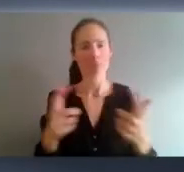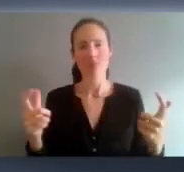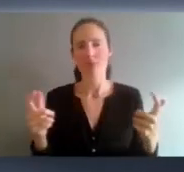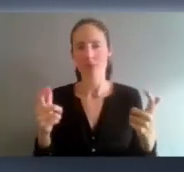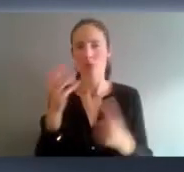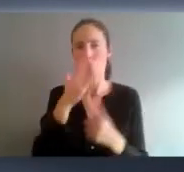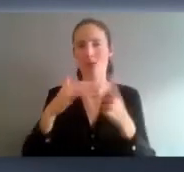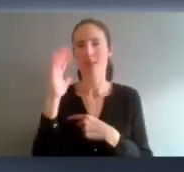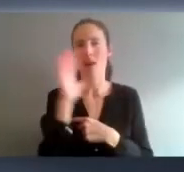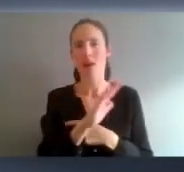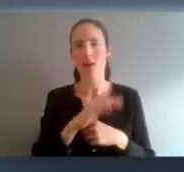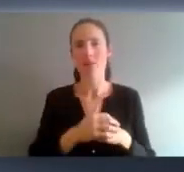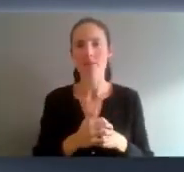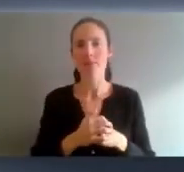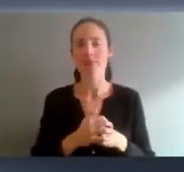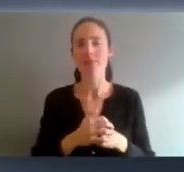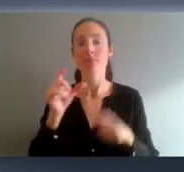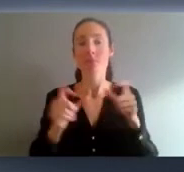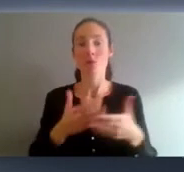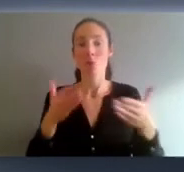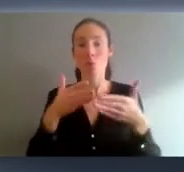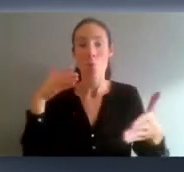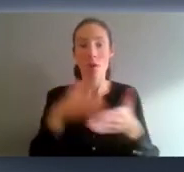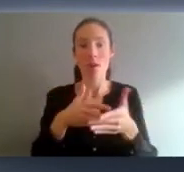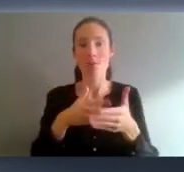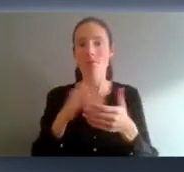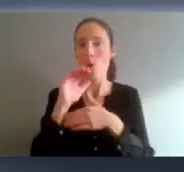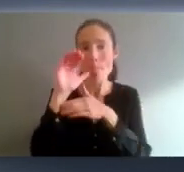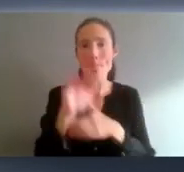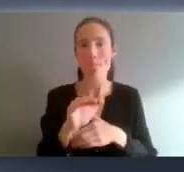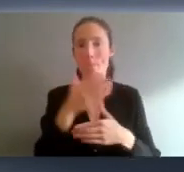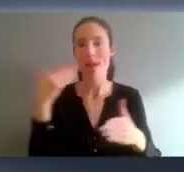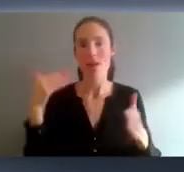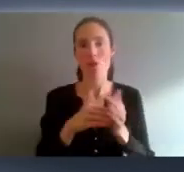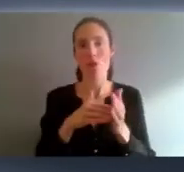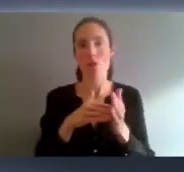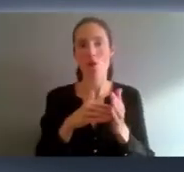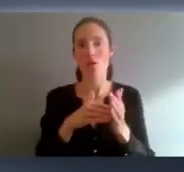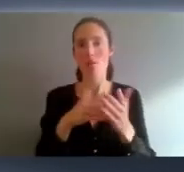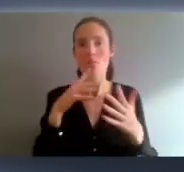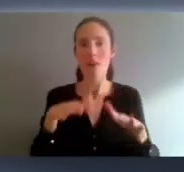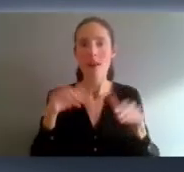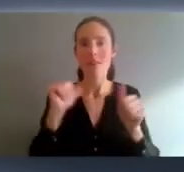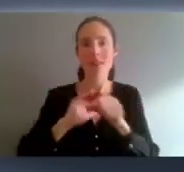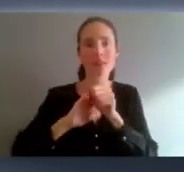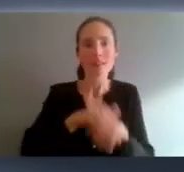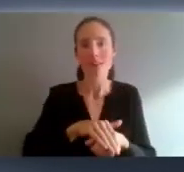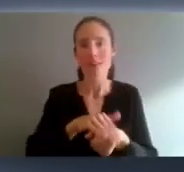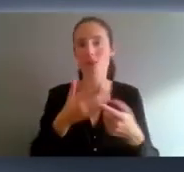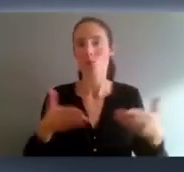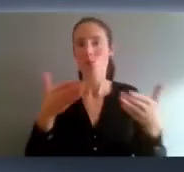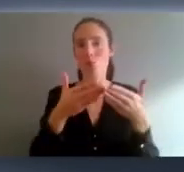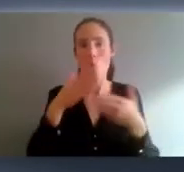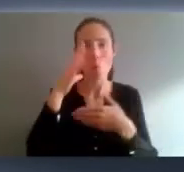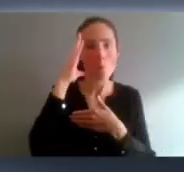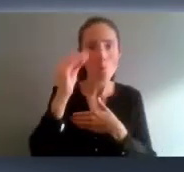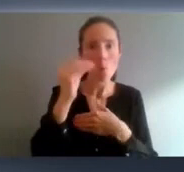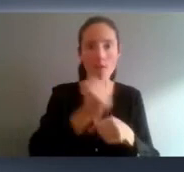Les personnes en situation de handicap doivent être mieux protégées contre toute discrimination dans le cadre professionnel.